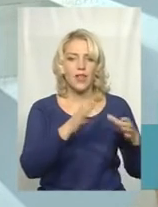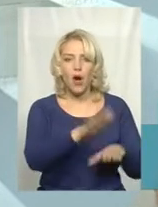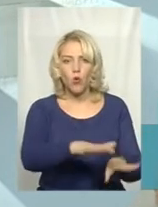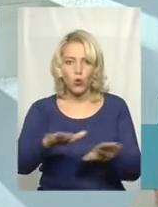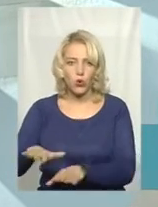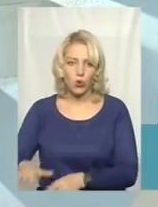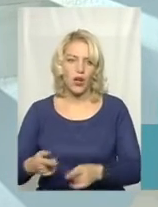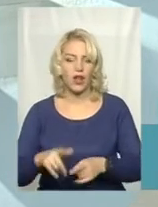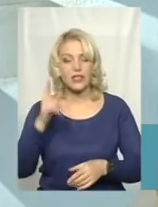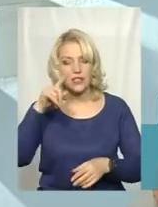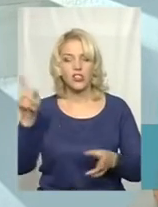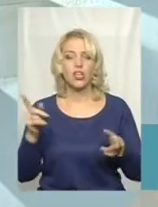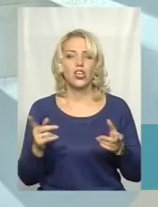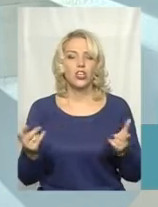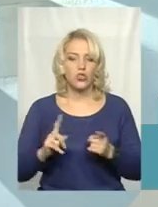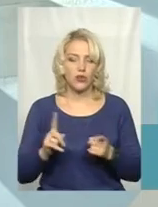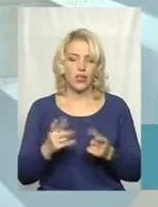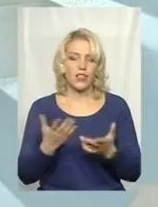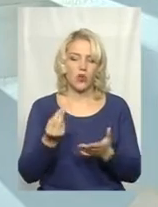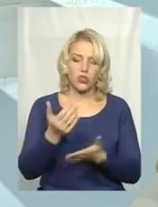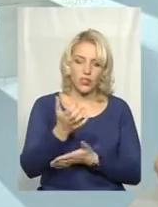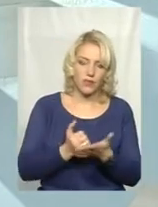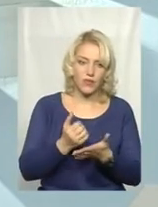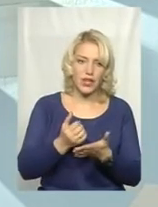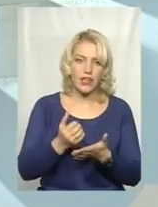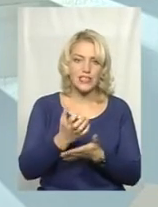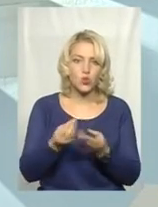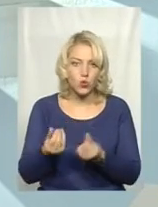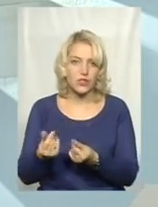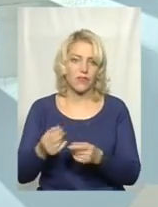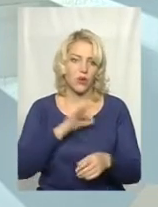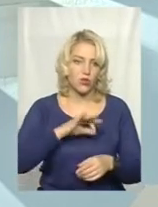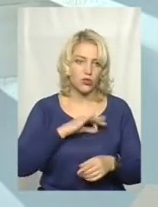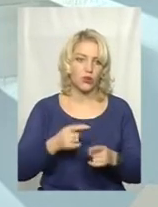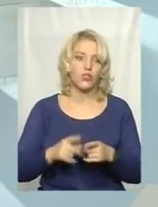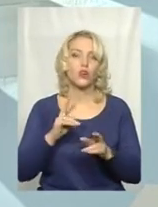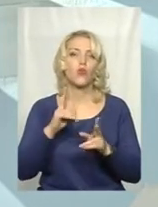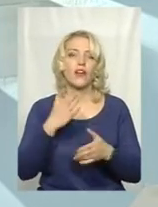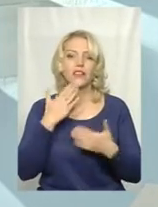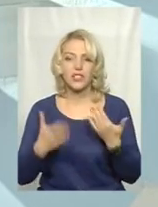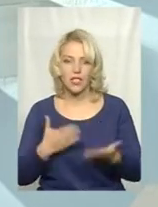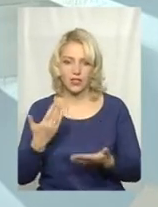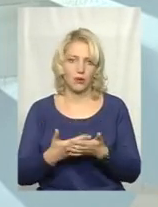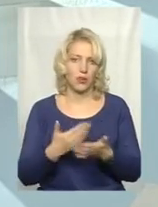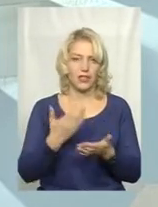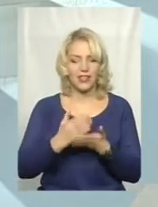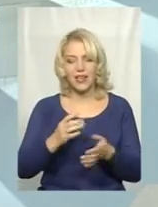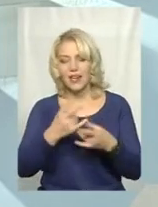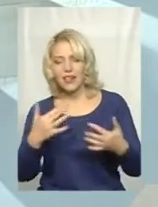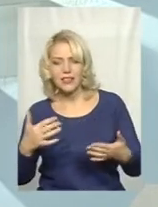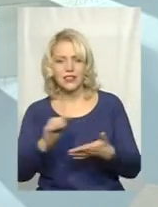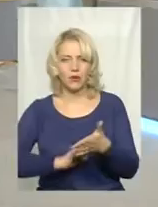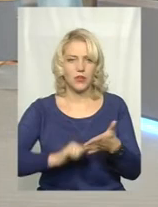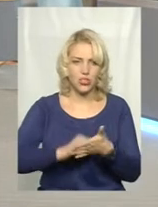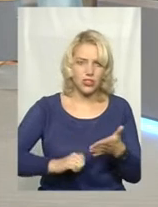щоб виконувати свої передвиборчі обіцянки. Але хто як звертається, хто як працює з депутатами. Є різні суб'єктивні і об'єктивні